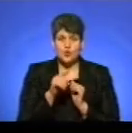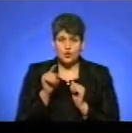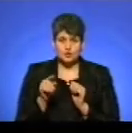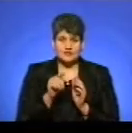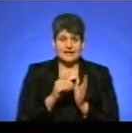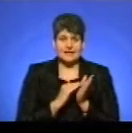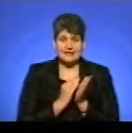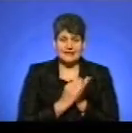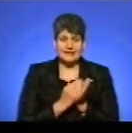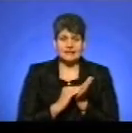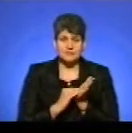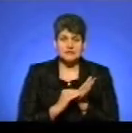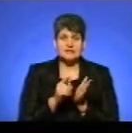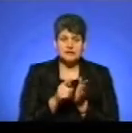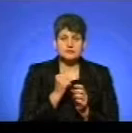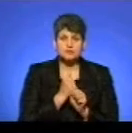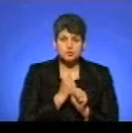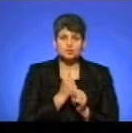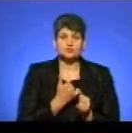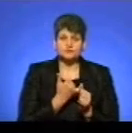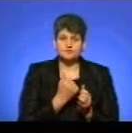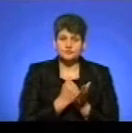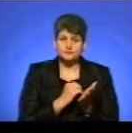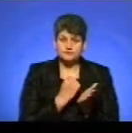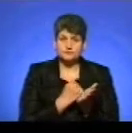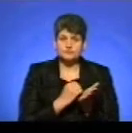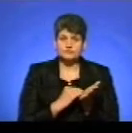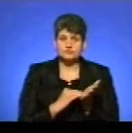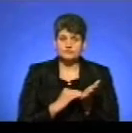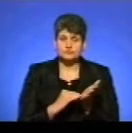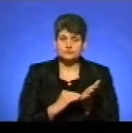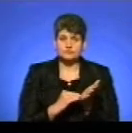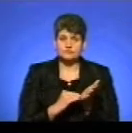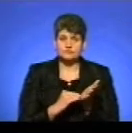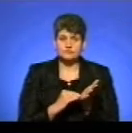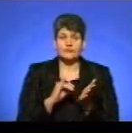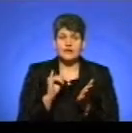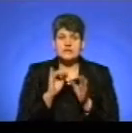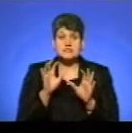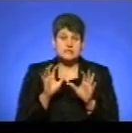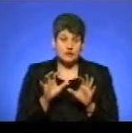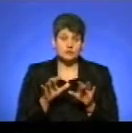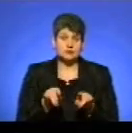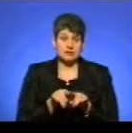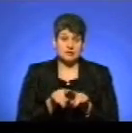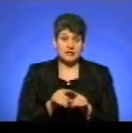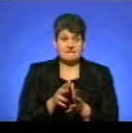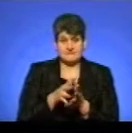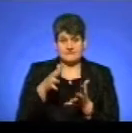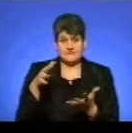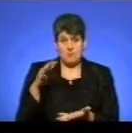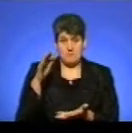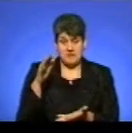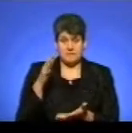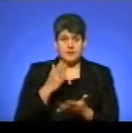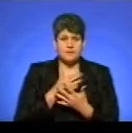розписані їхні функції, їхні повноваження. І, ну, закон, він такий достатньо об'ємний, він